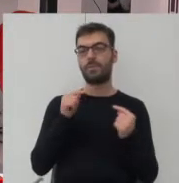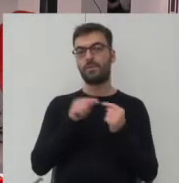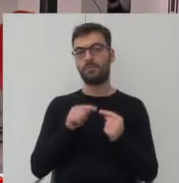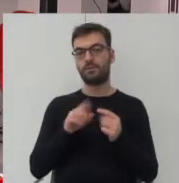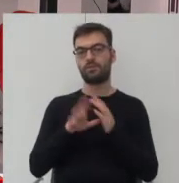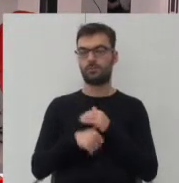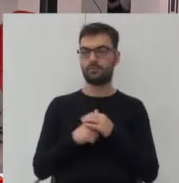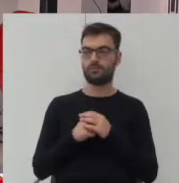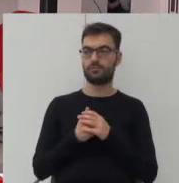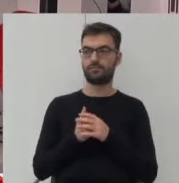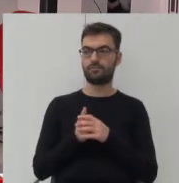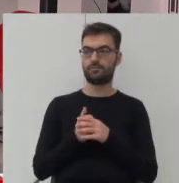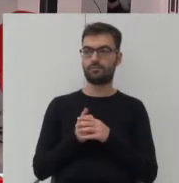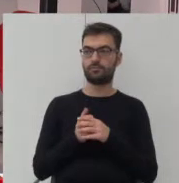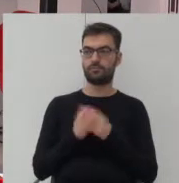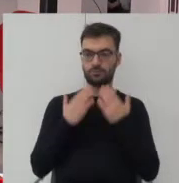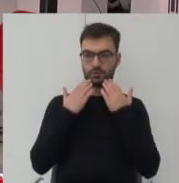miejską. Dziękuję.